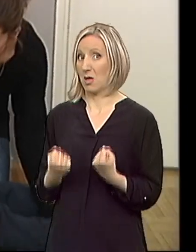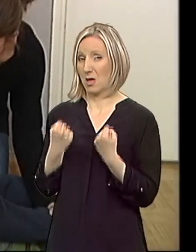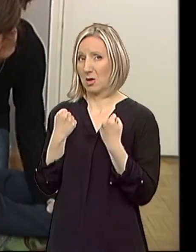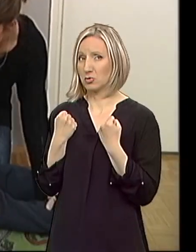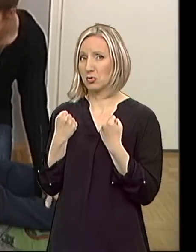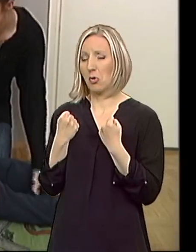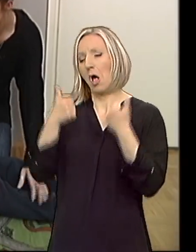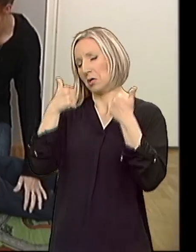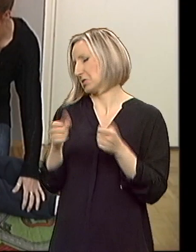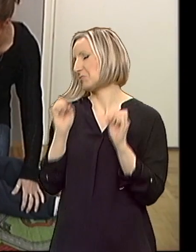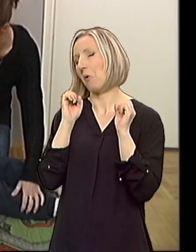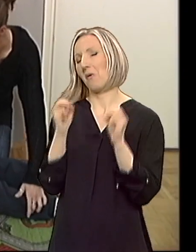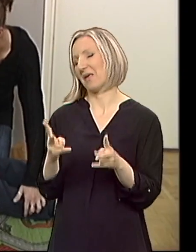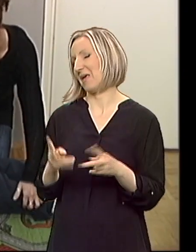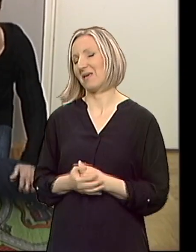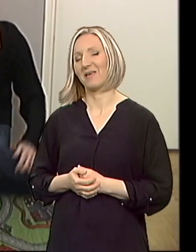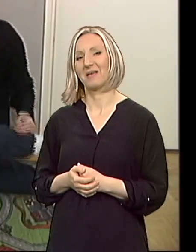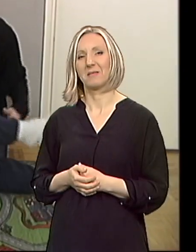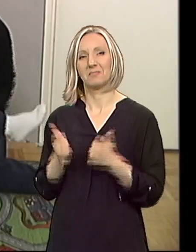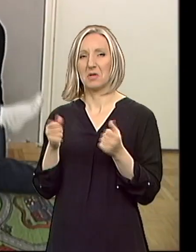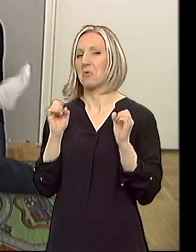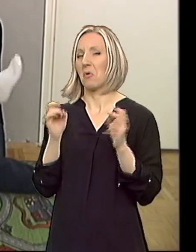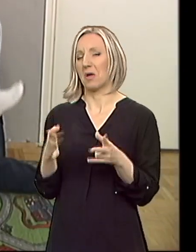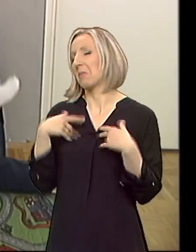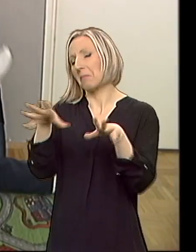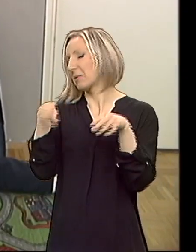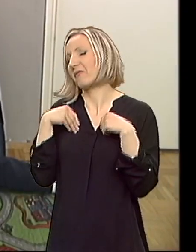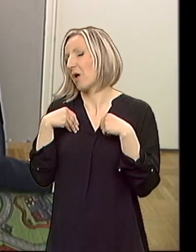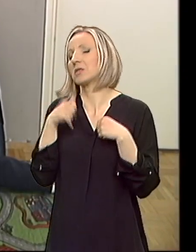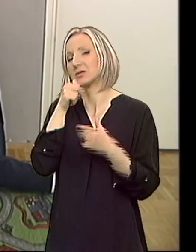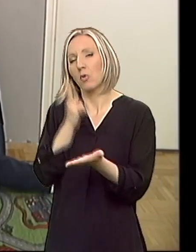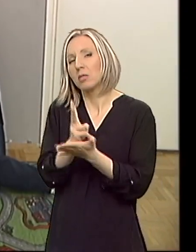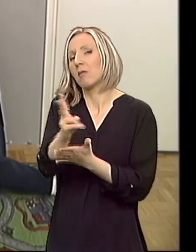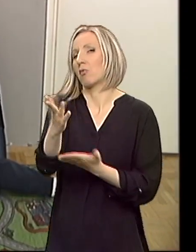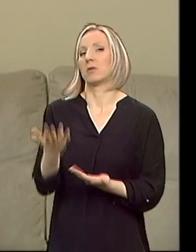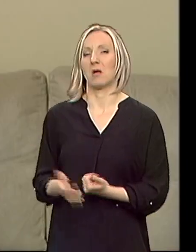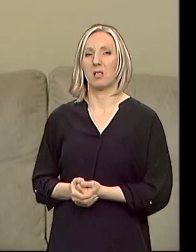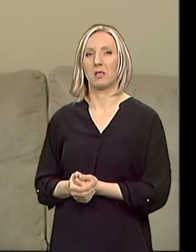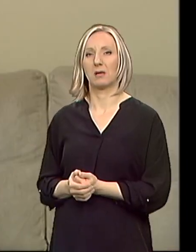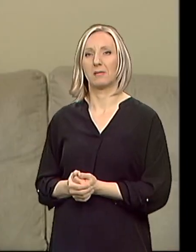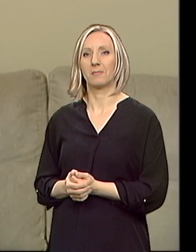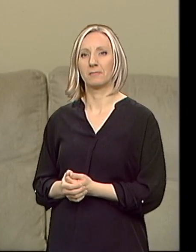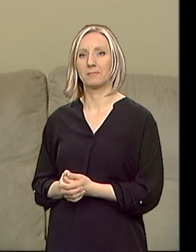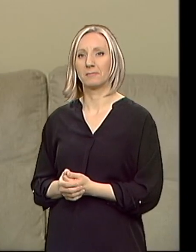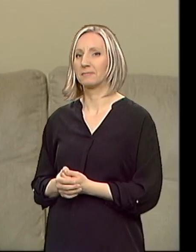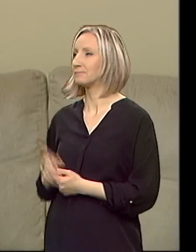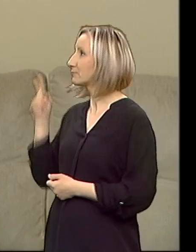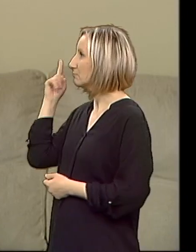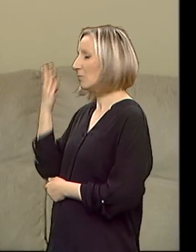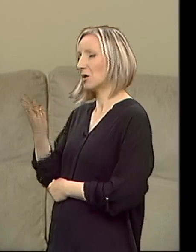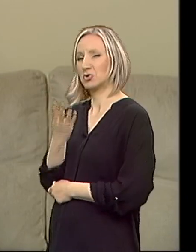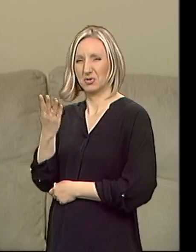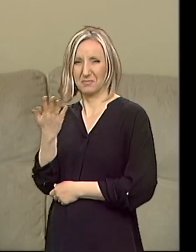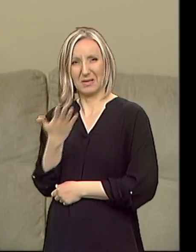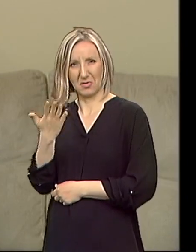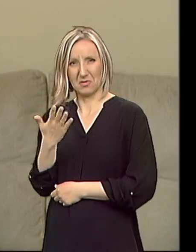ali sas smo okej. Sas smo okej. Mi se naprosto prihvatili smo i imamo dalje kako mu je. Imo je možda četpito godine jako rano